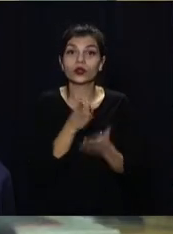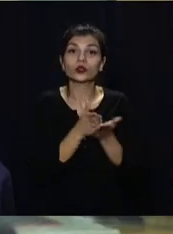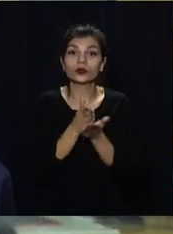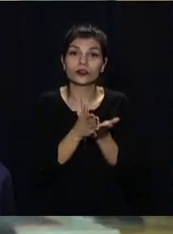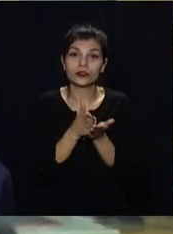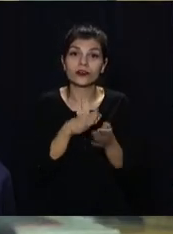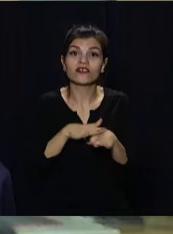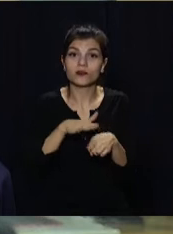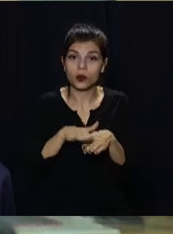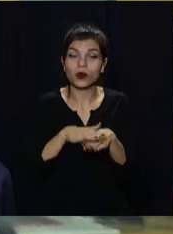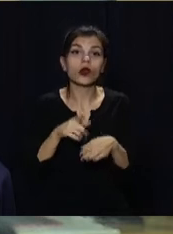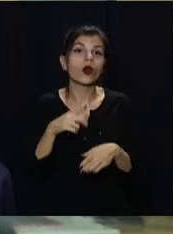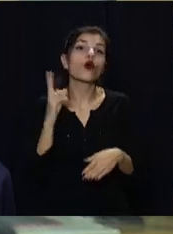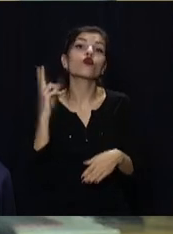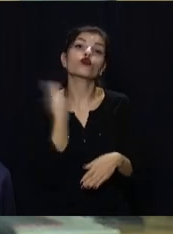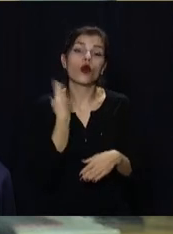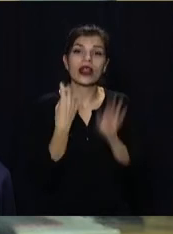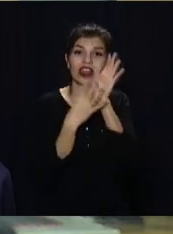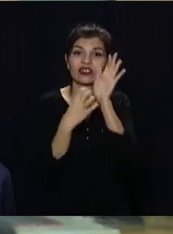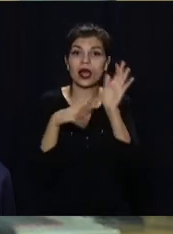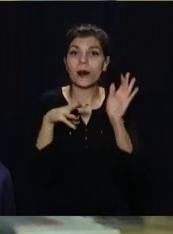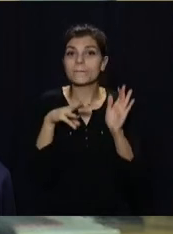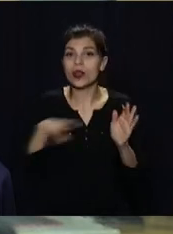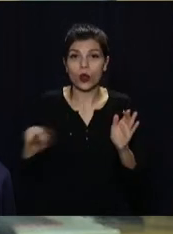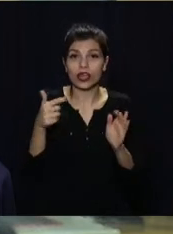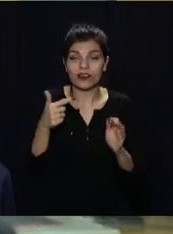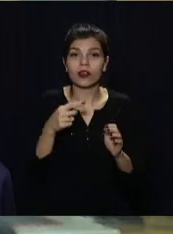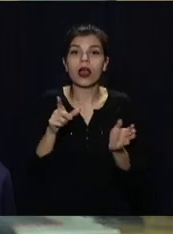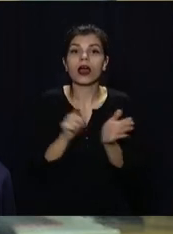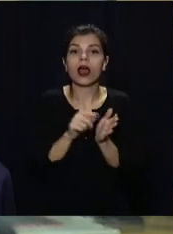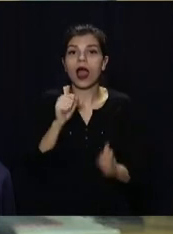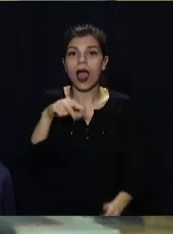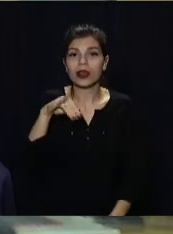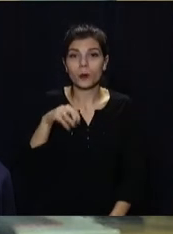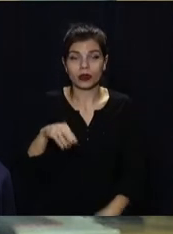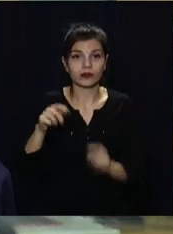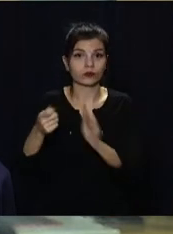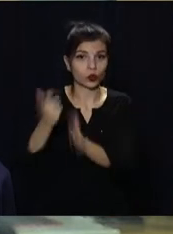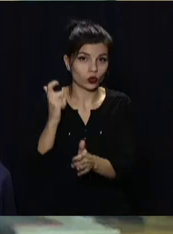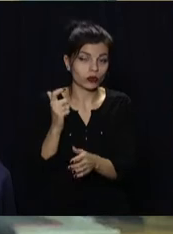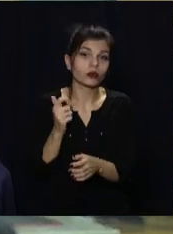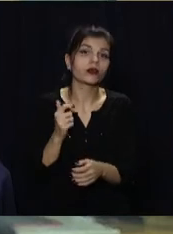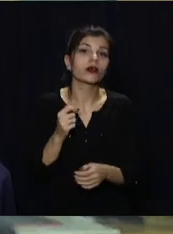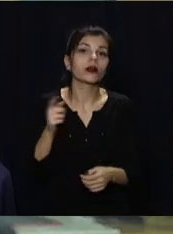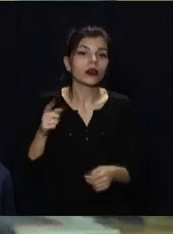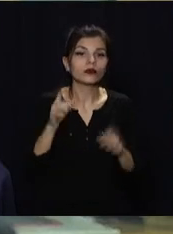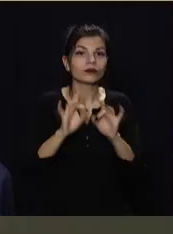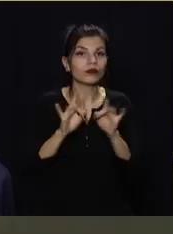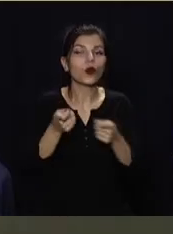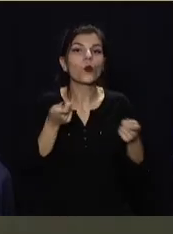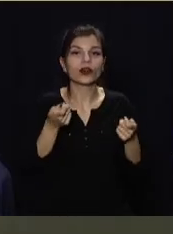Державна виконавча служба області стягнула з боржників майже 900 мільйонів гривень аліментів. Про це розповів начальник Південно-Східного